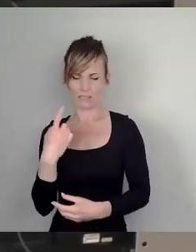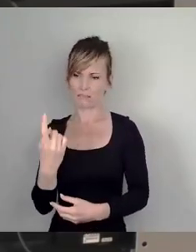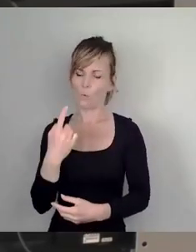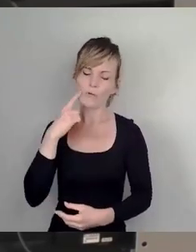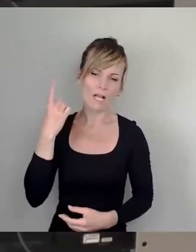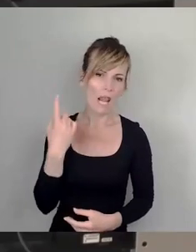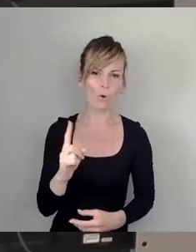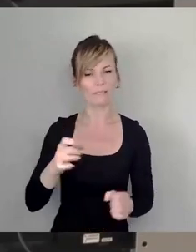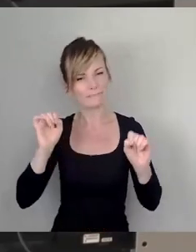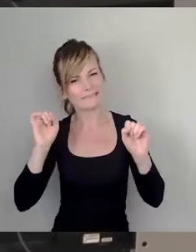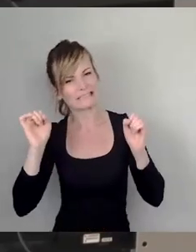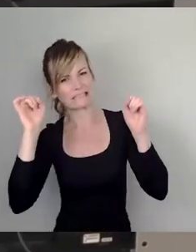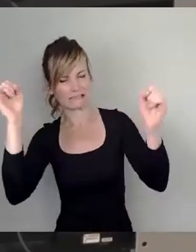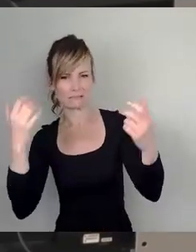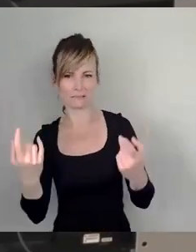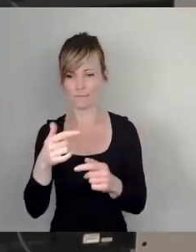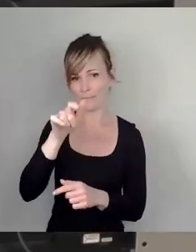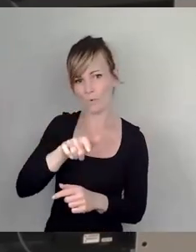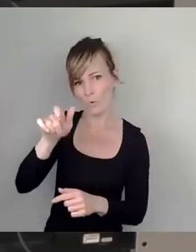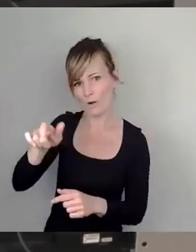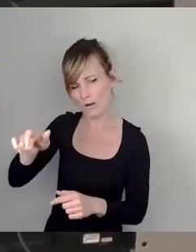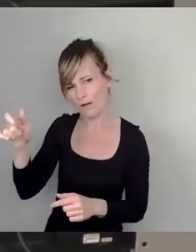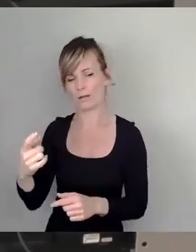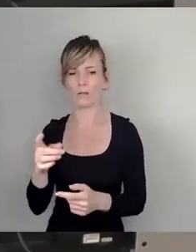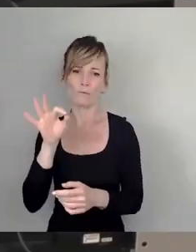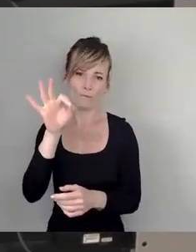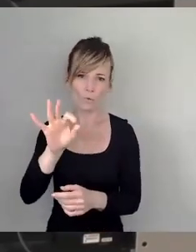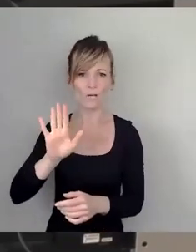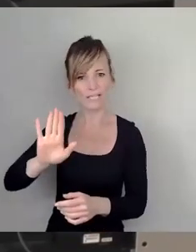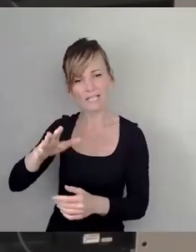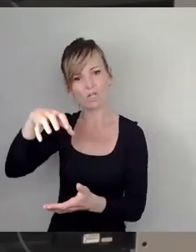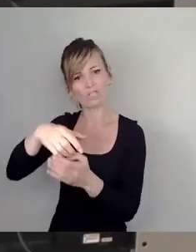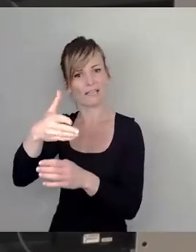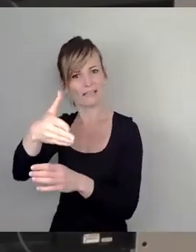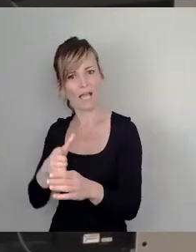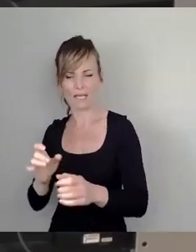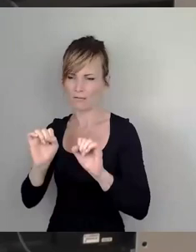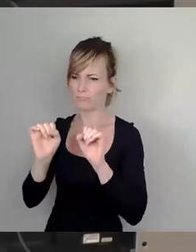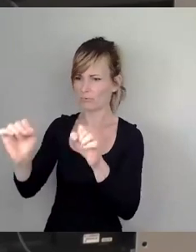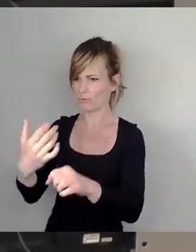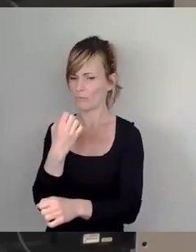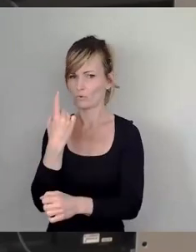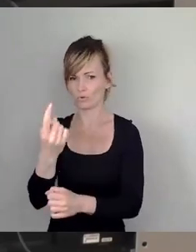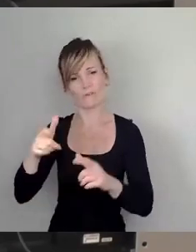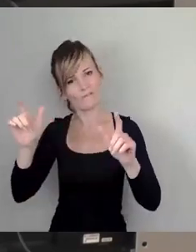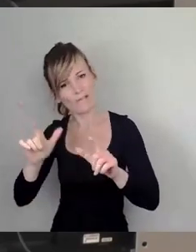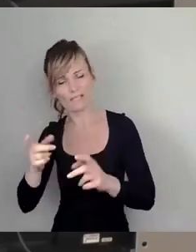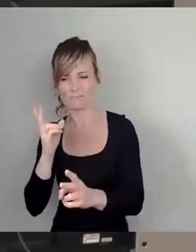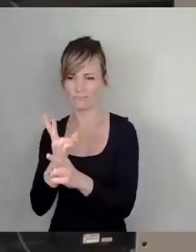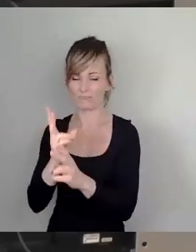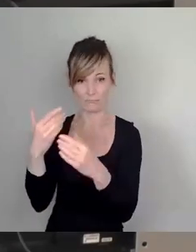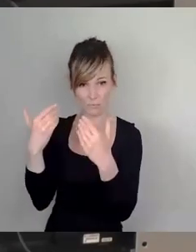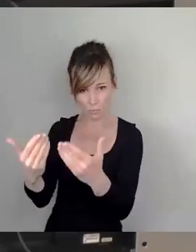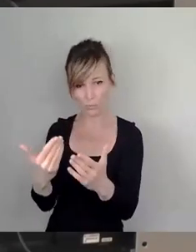Engagement der Bürgerinnen und Bürger, auch für ihre Stadtteile und damit auch für ihre Stadtteilfeste. Und das ist was,